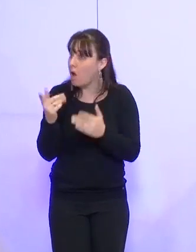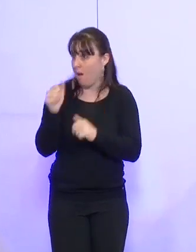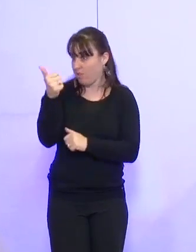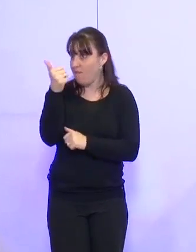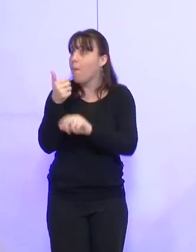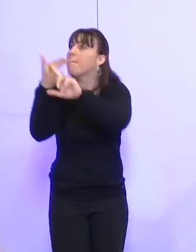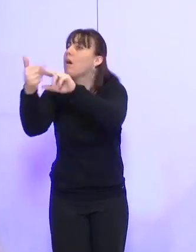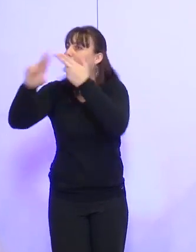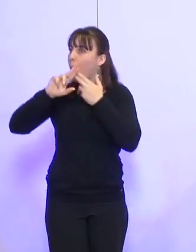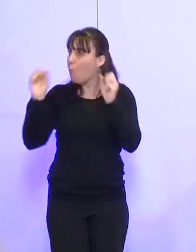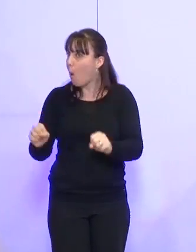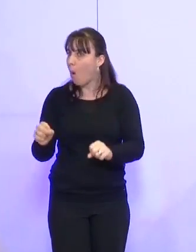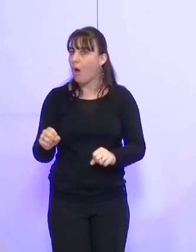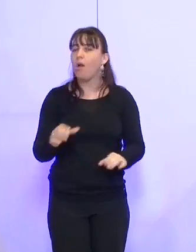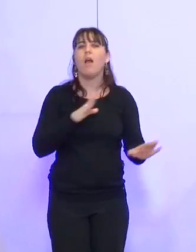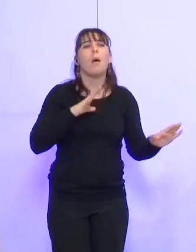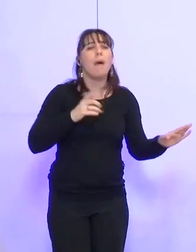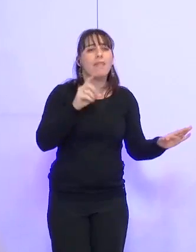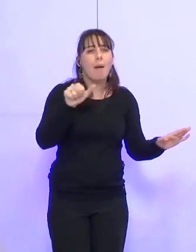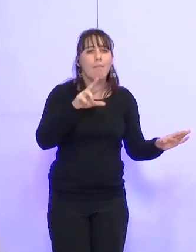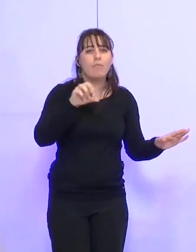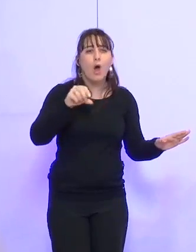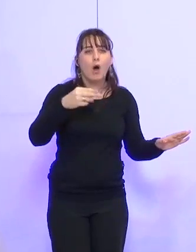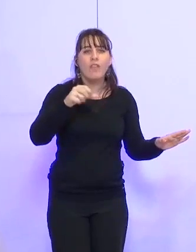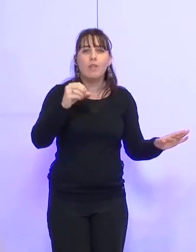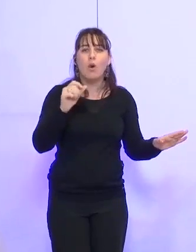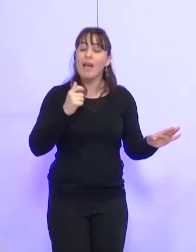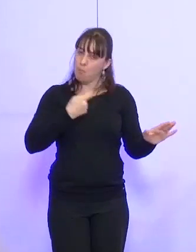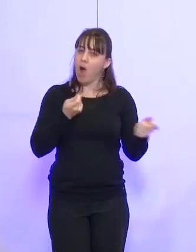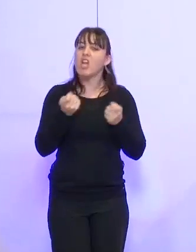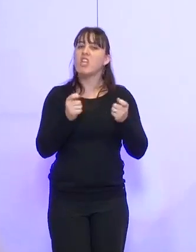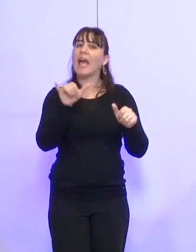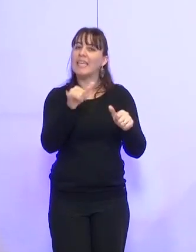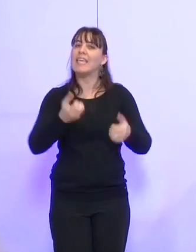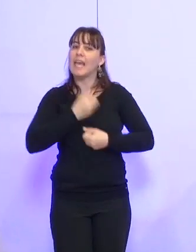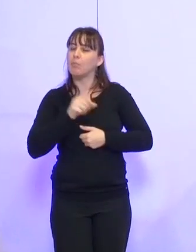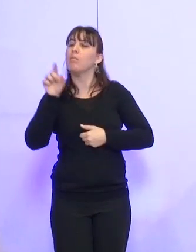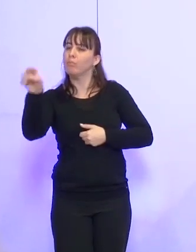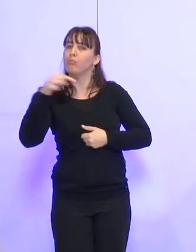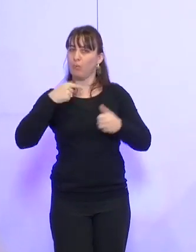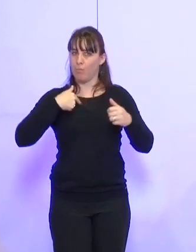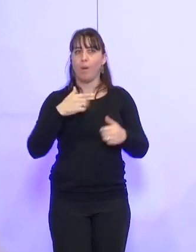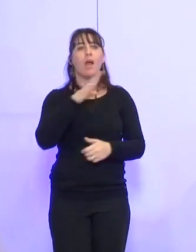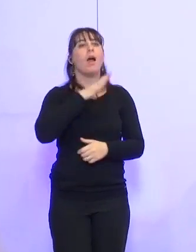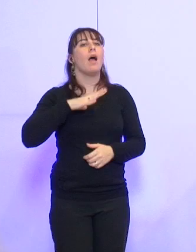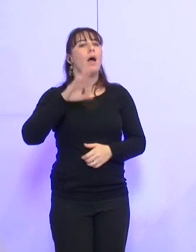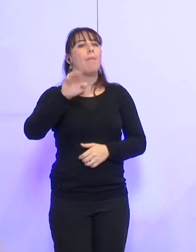je distribuerai la parole. Voilà. Madame Bernard.